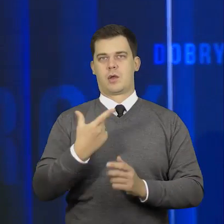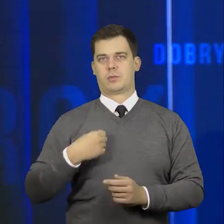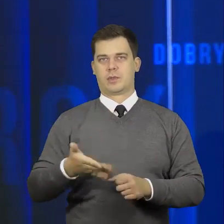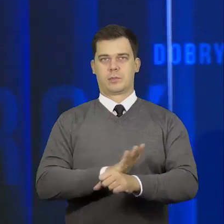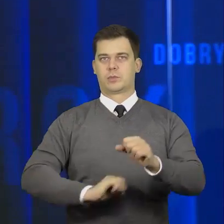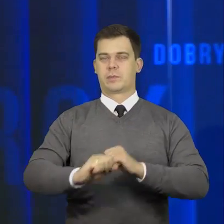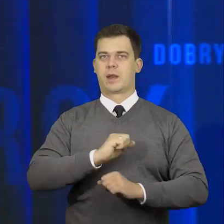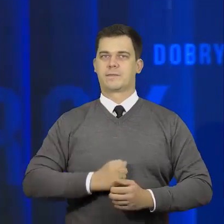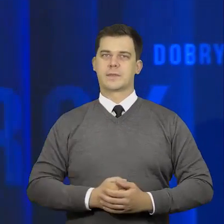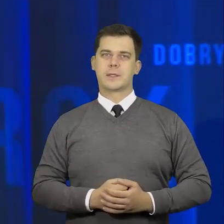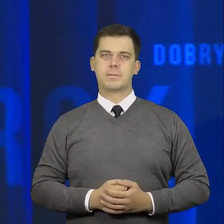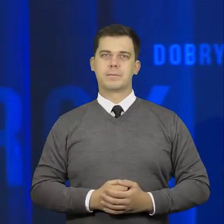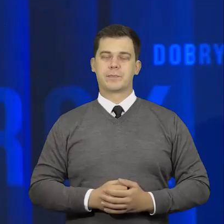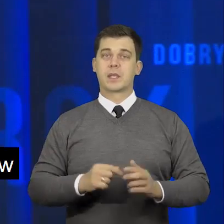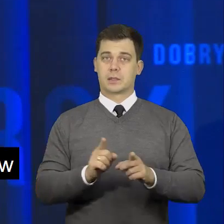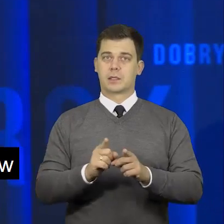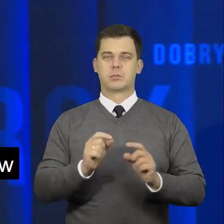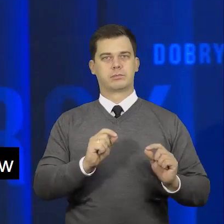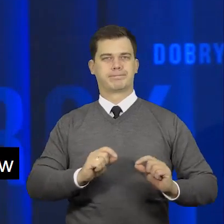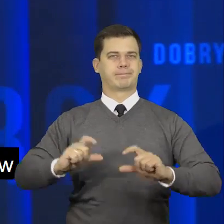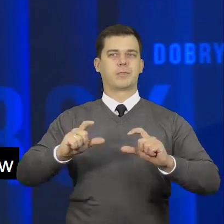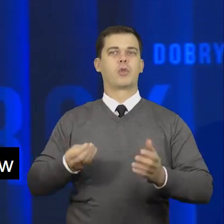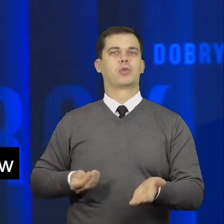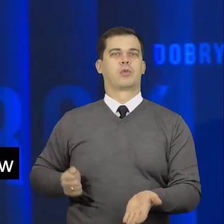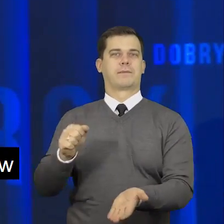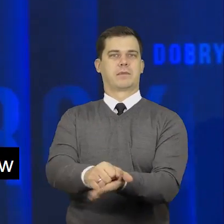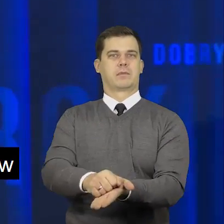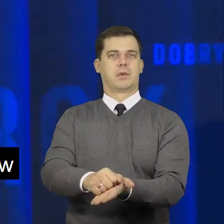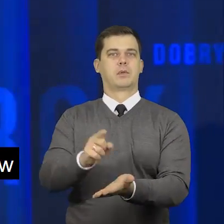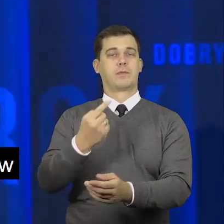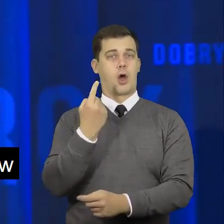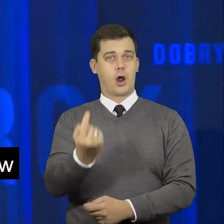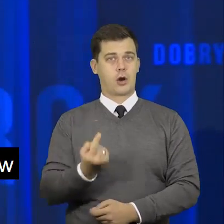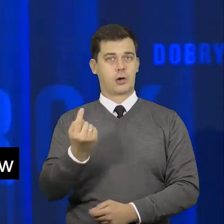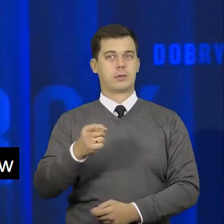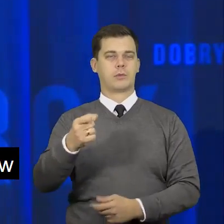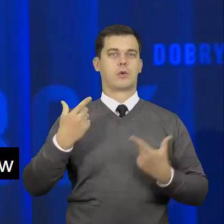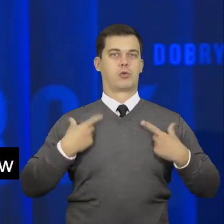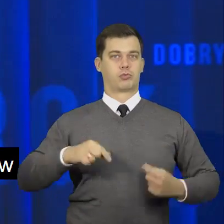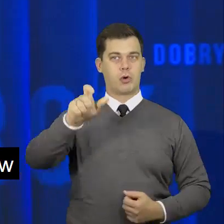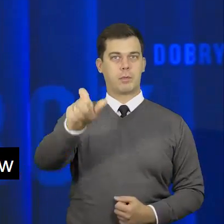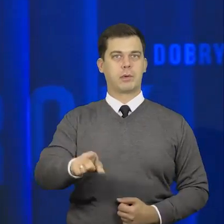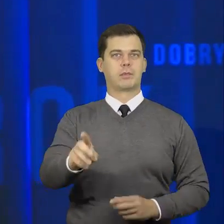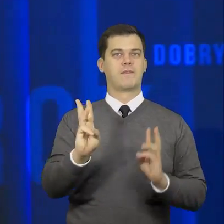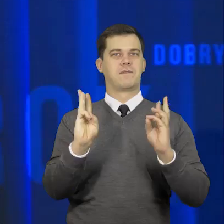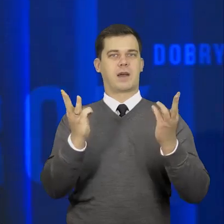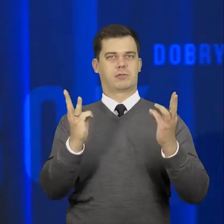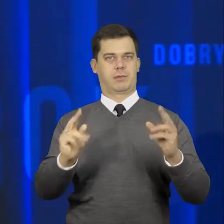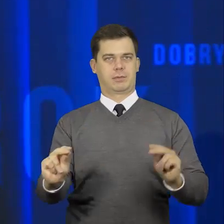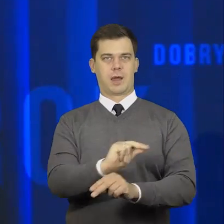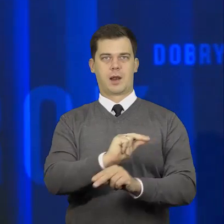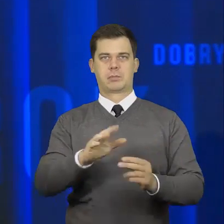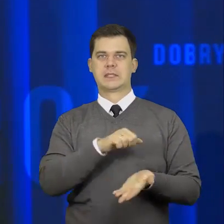niepełnosprawnych. Zwiększyliśmy kwotę dofinansowania kosztów rocznego pobytu jednego uczestnika w